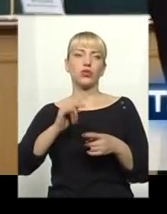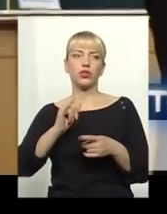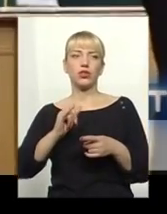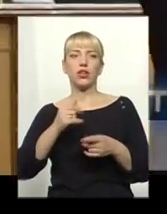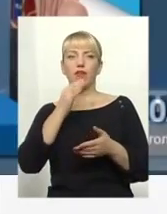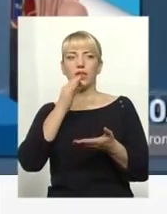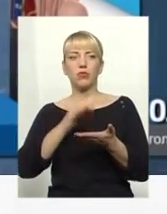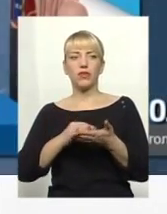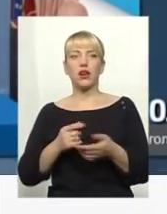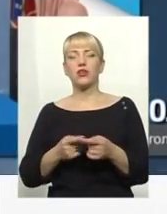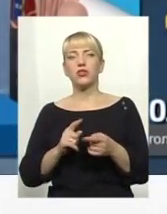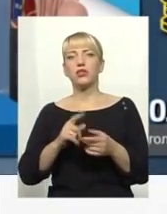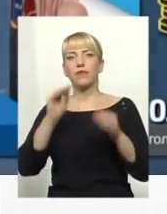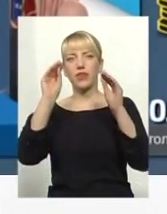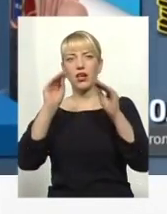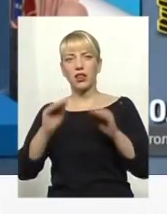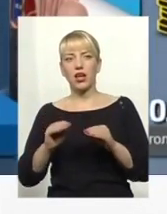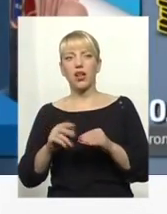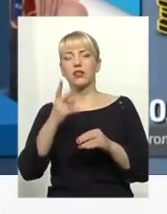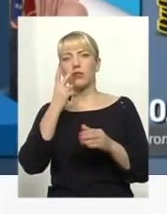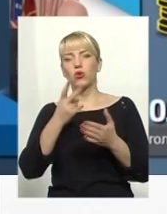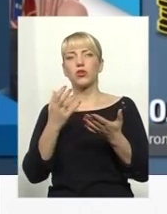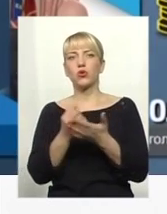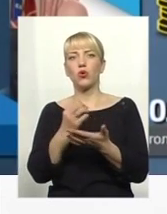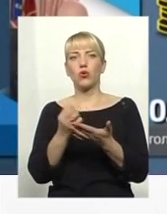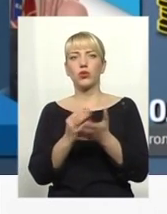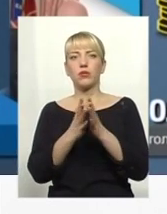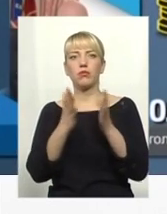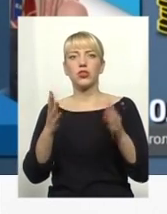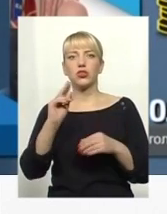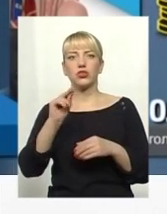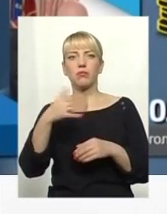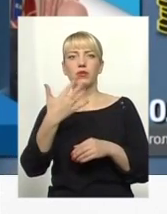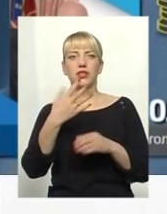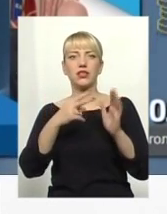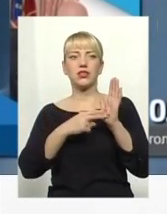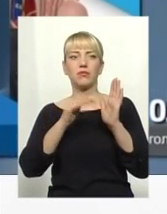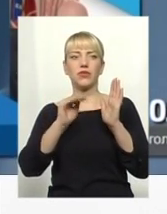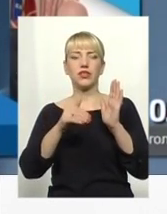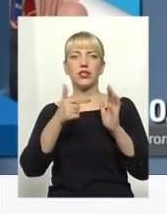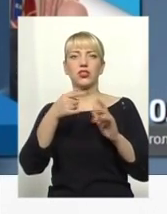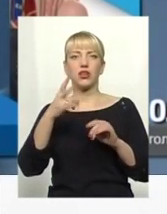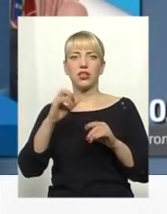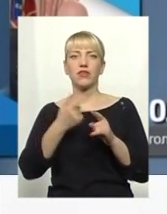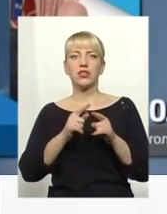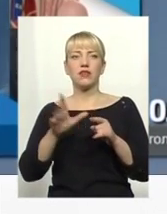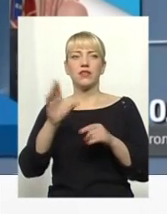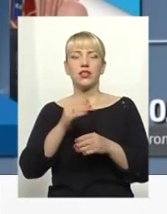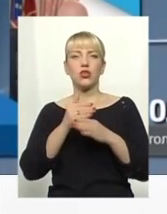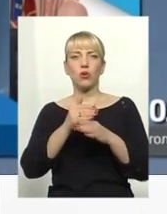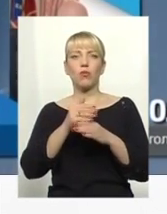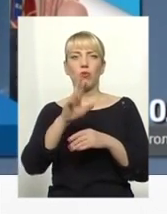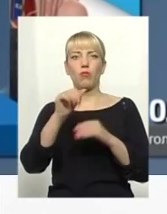відповідальністю. У декларації пан Корнічук показав доходи більше 57 тисяч гривень. І все це допомога по